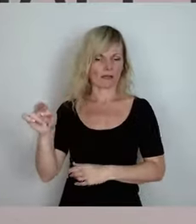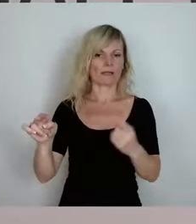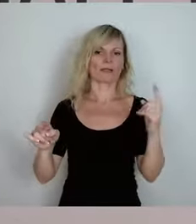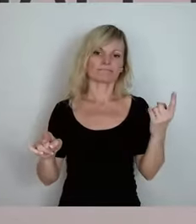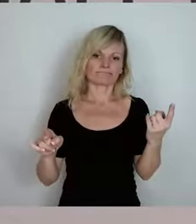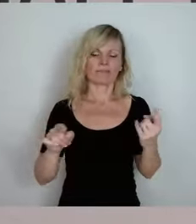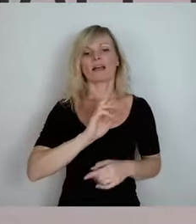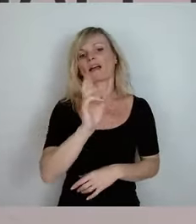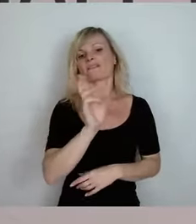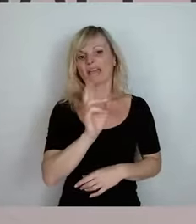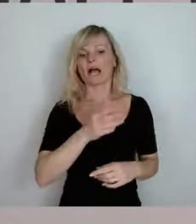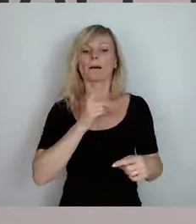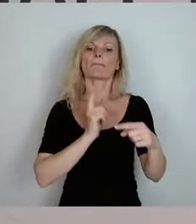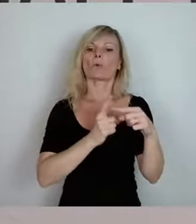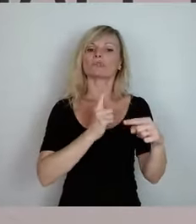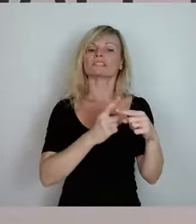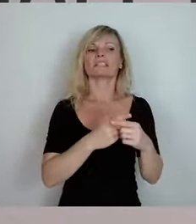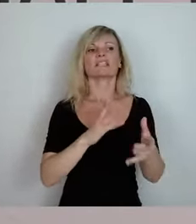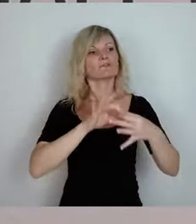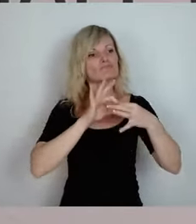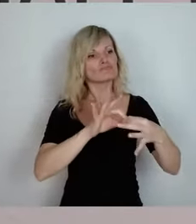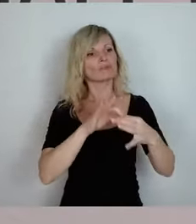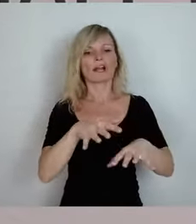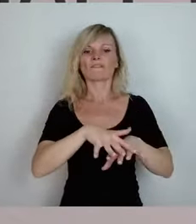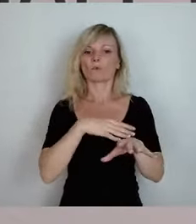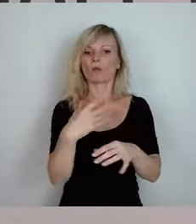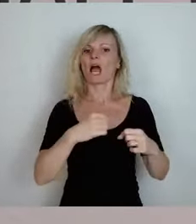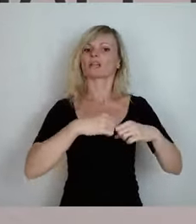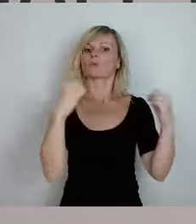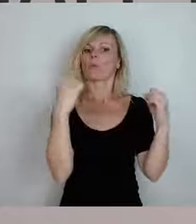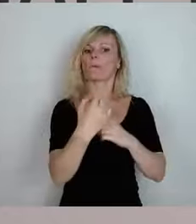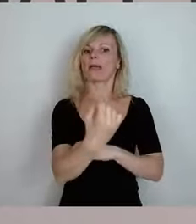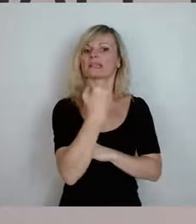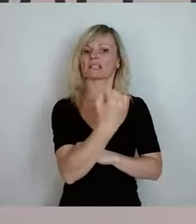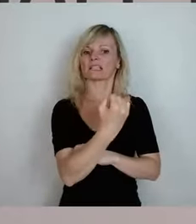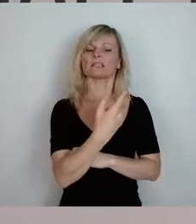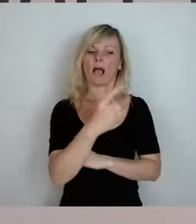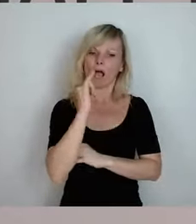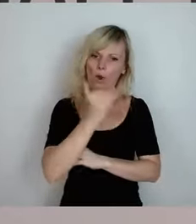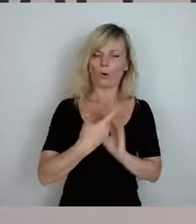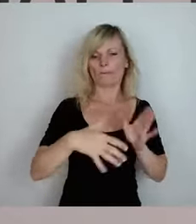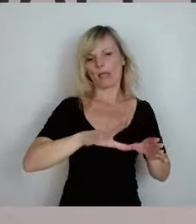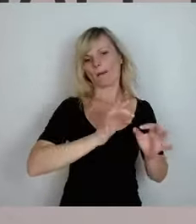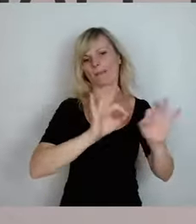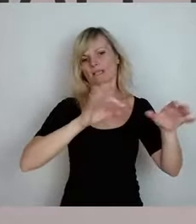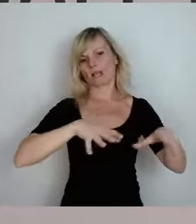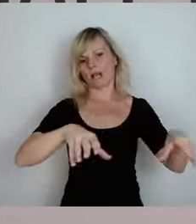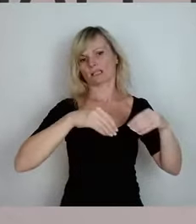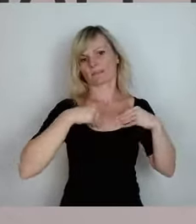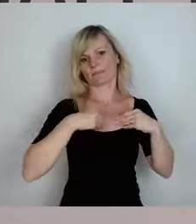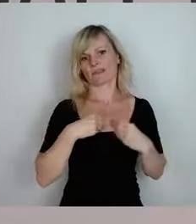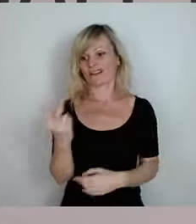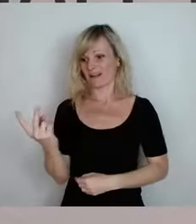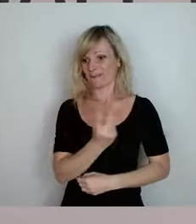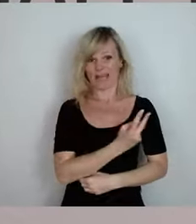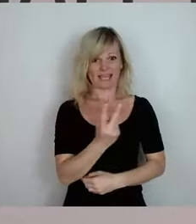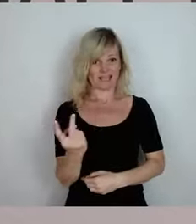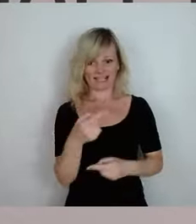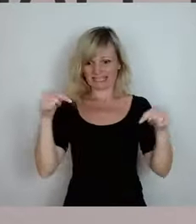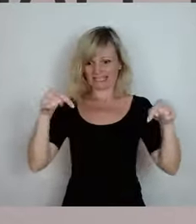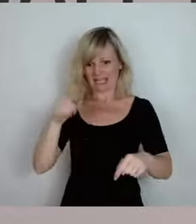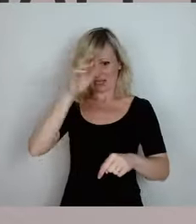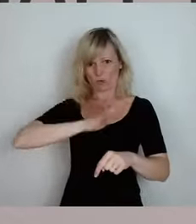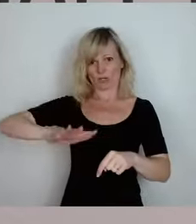Verhältnis zur Atomenergie haben, haben es etwas leichter. Aber die beiden Dinge sind bei uns nicht gegeben. Deswegen müssen wir versuchen,